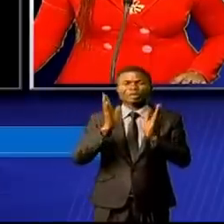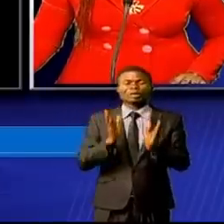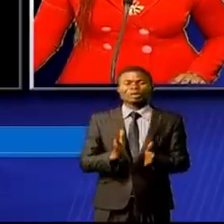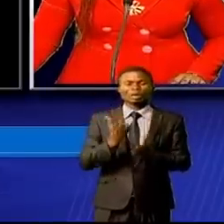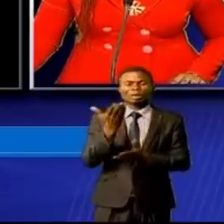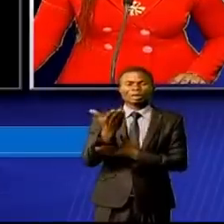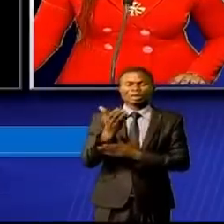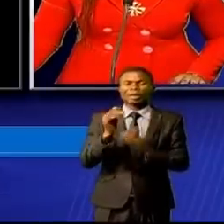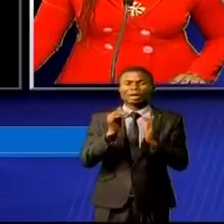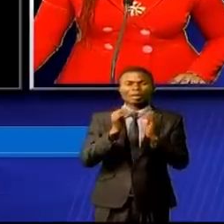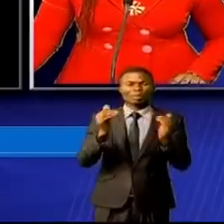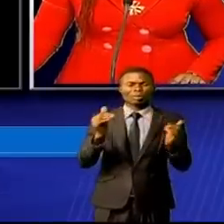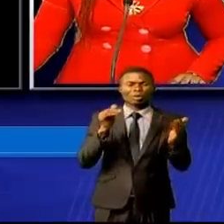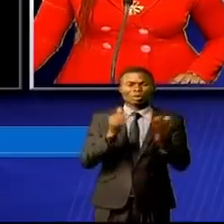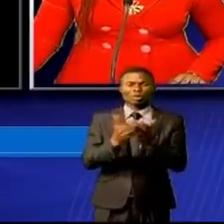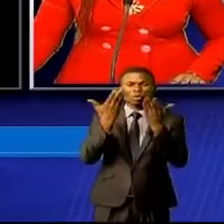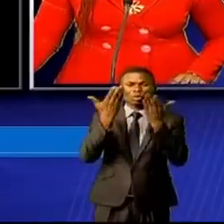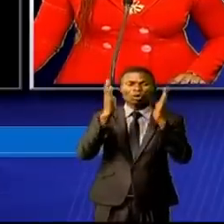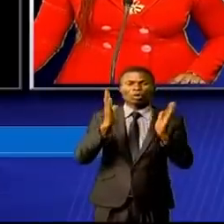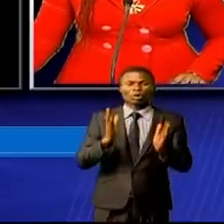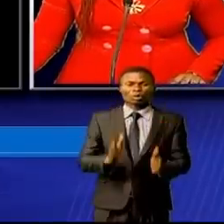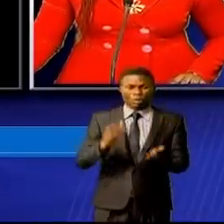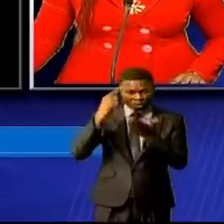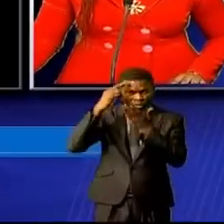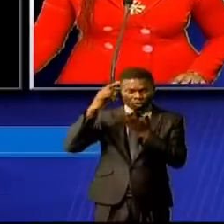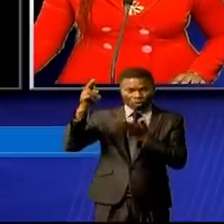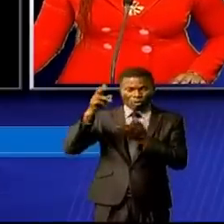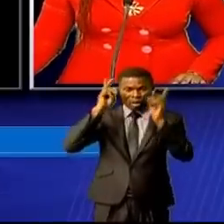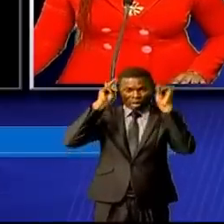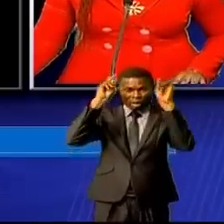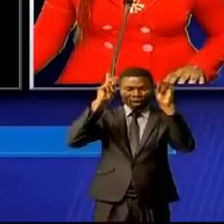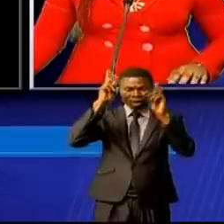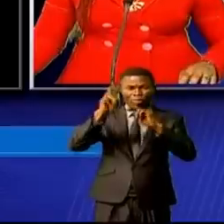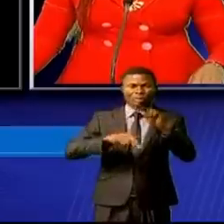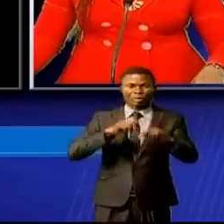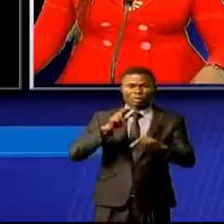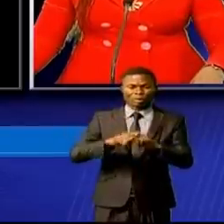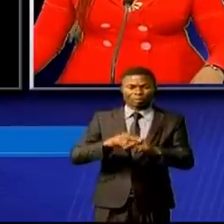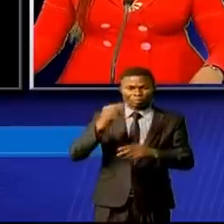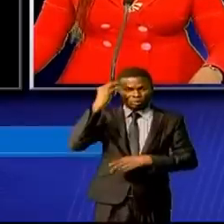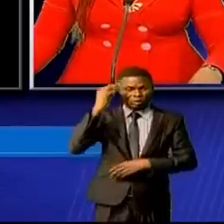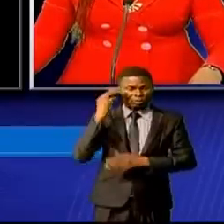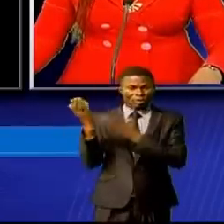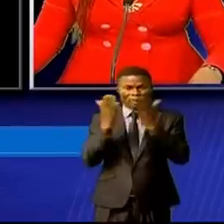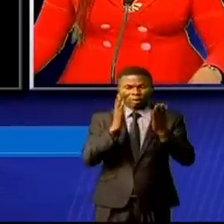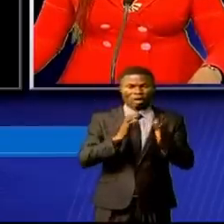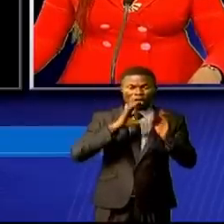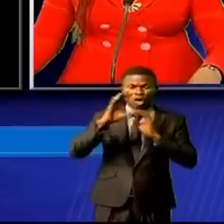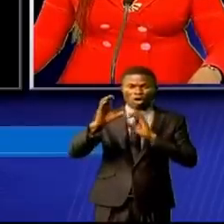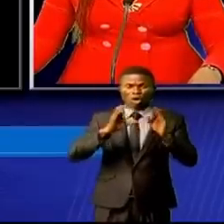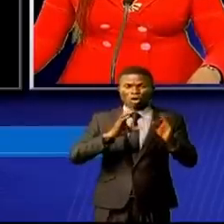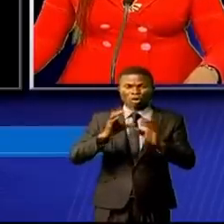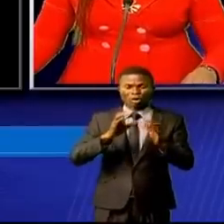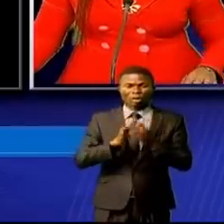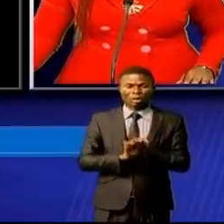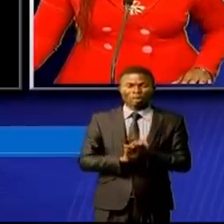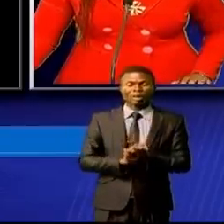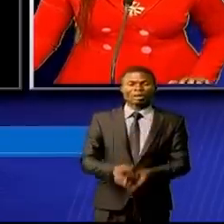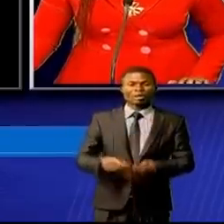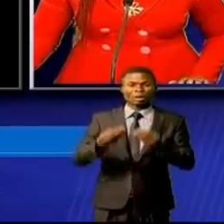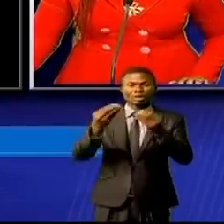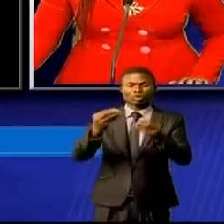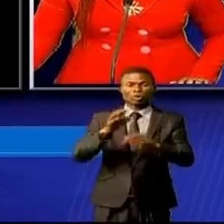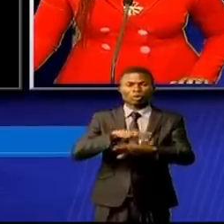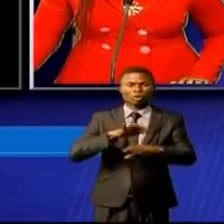appel au calme face aux étudiants à l'Université pédagogique nationale, le ministre de Transport et Voix de Communication attribue le